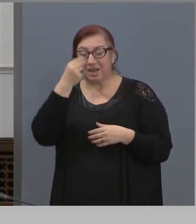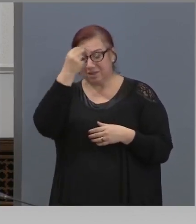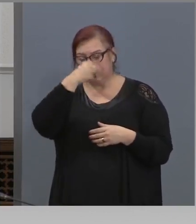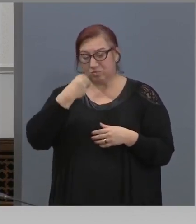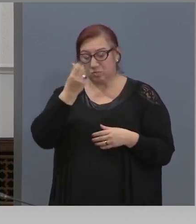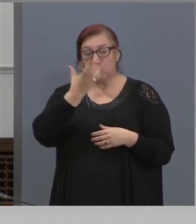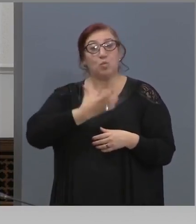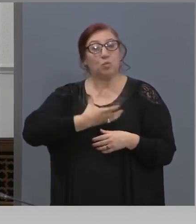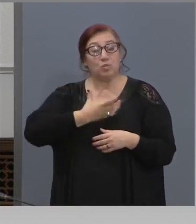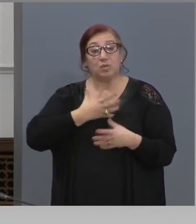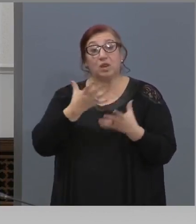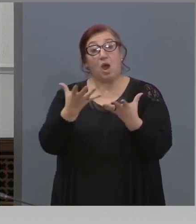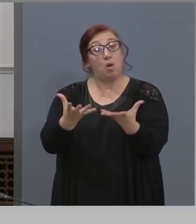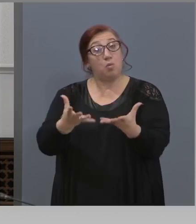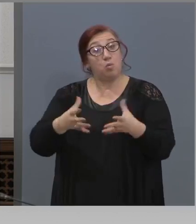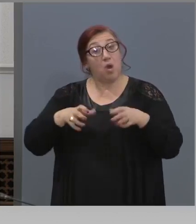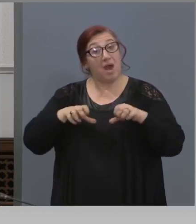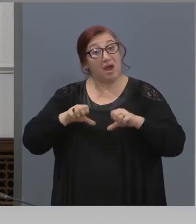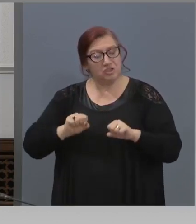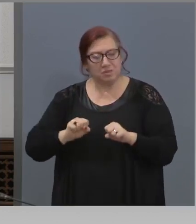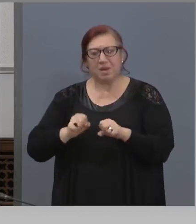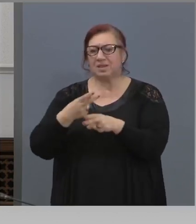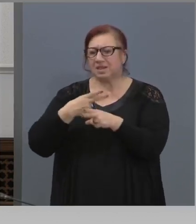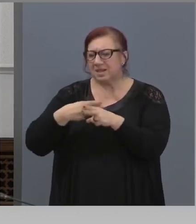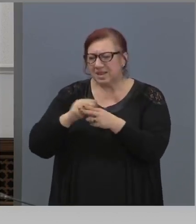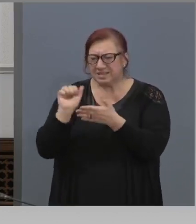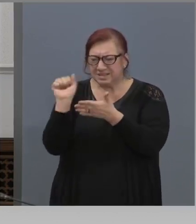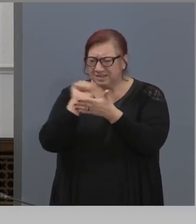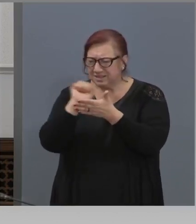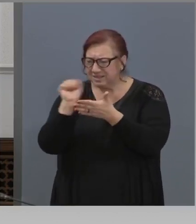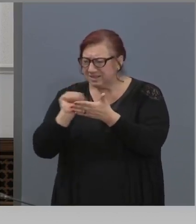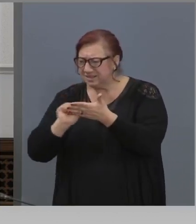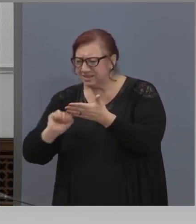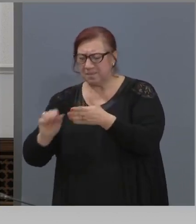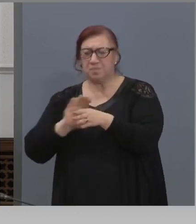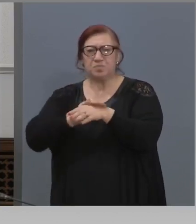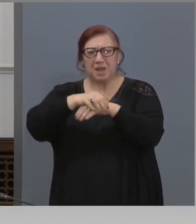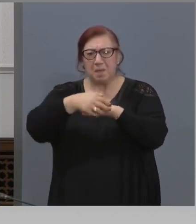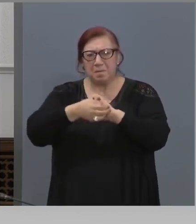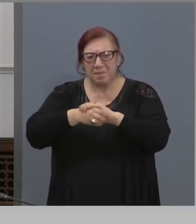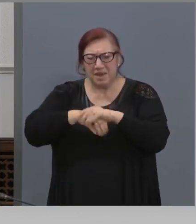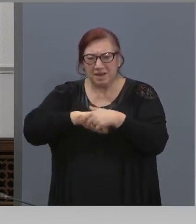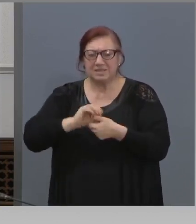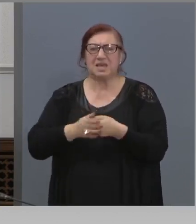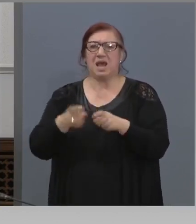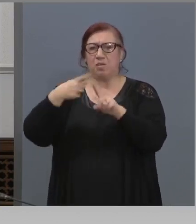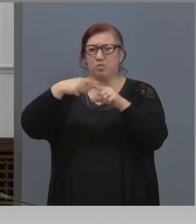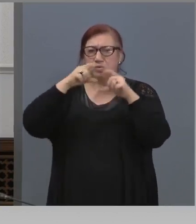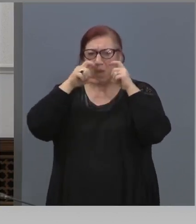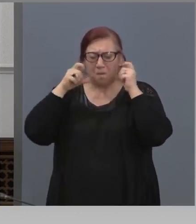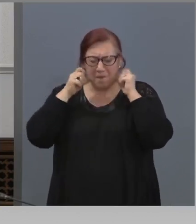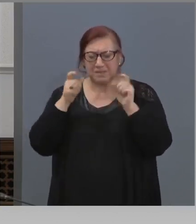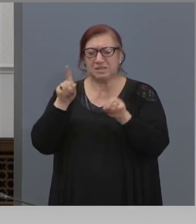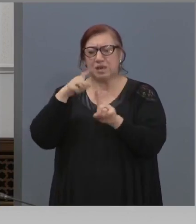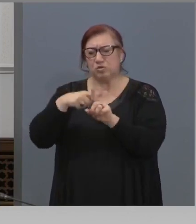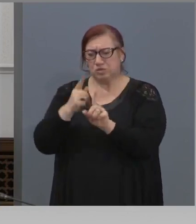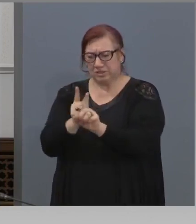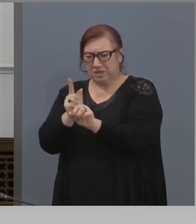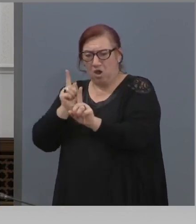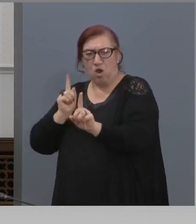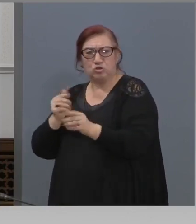ангажимент, хигиената, дезинфекцията на ръцете, маските, разстоянието, отстоянието,